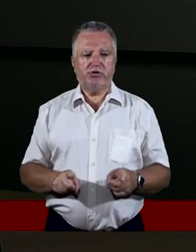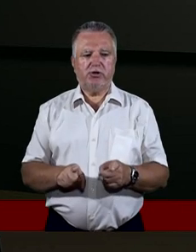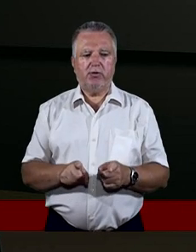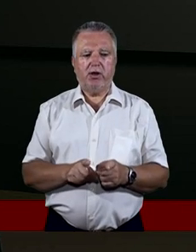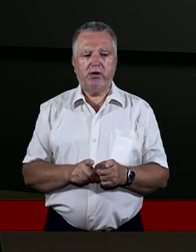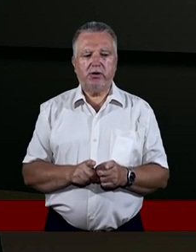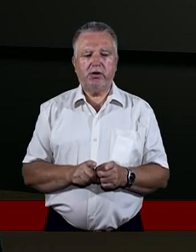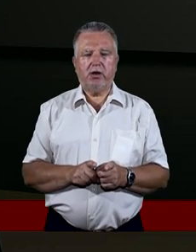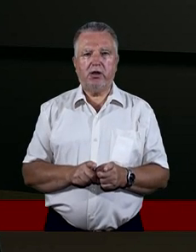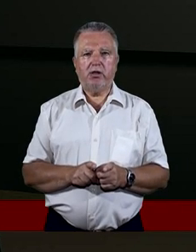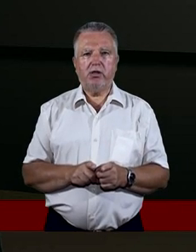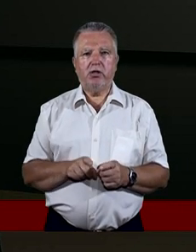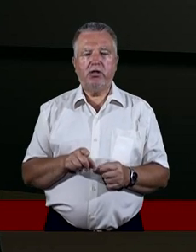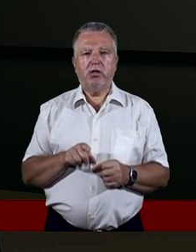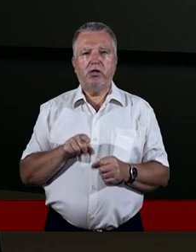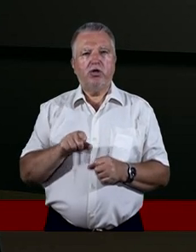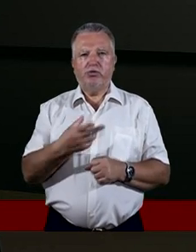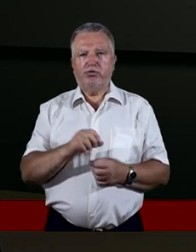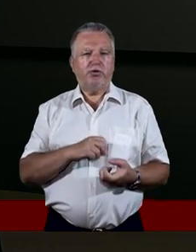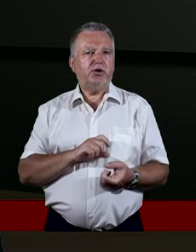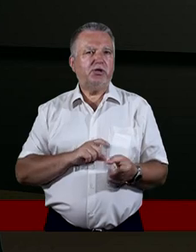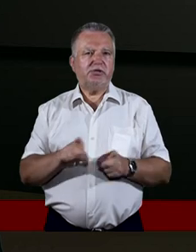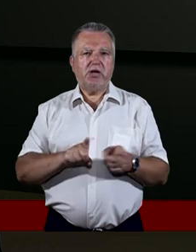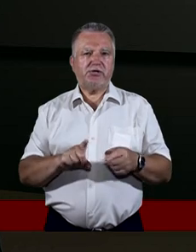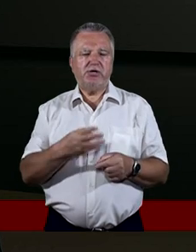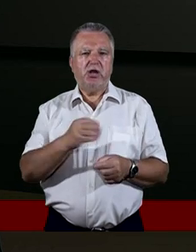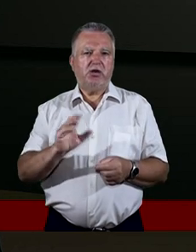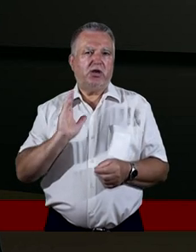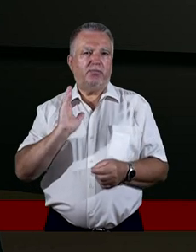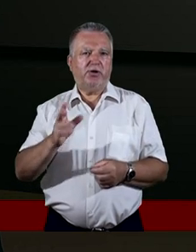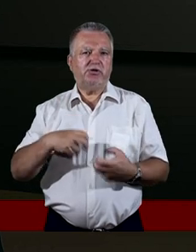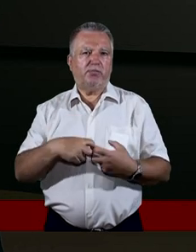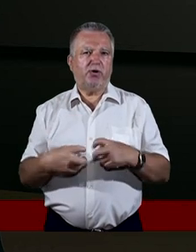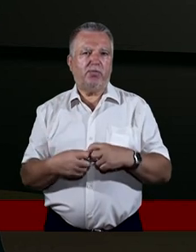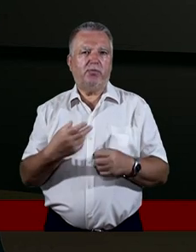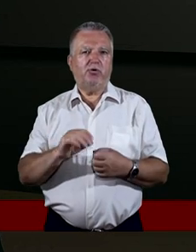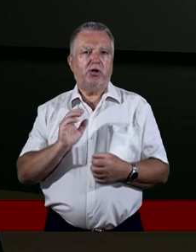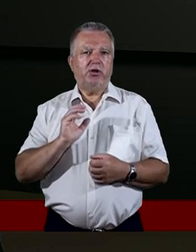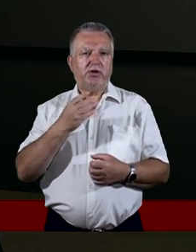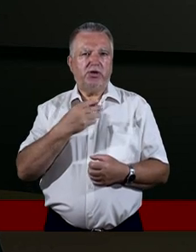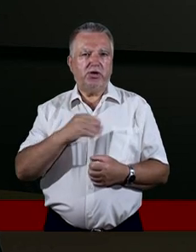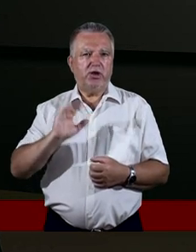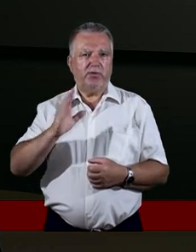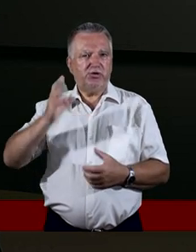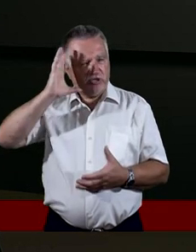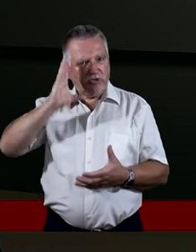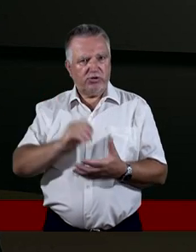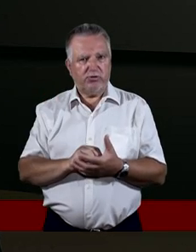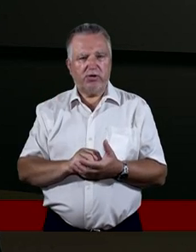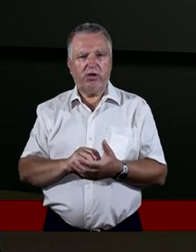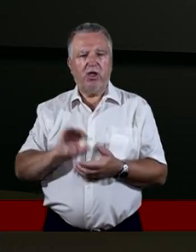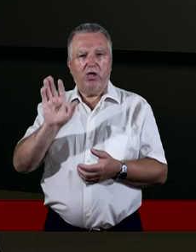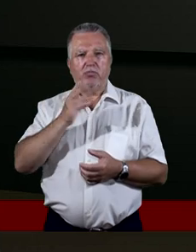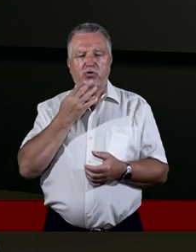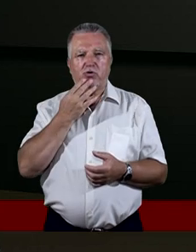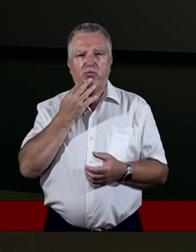trudów, nie będzie problemów, nie będzie doświadczeń. Ale Bóg poprzez Dawida mówi właśnie o